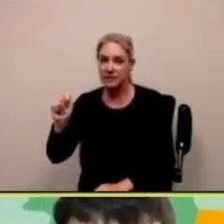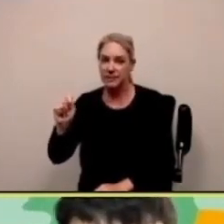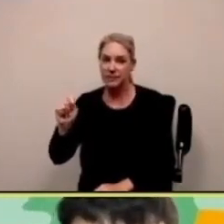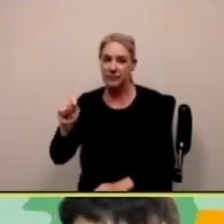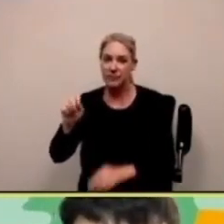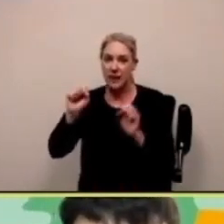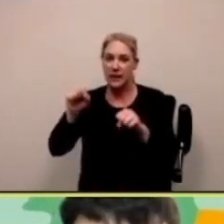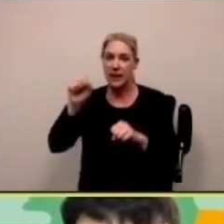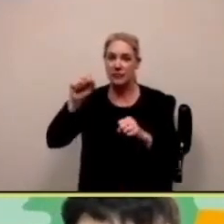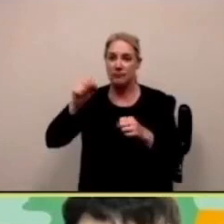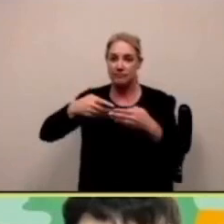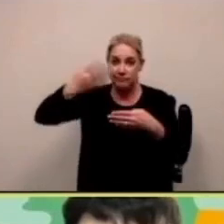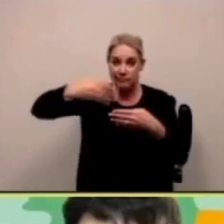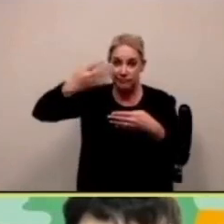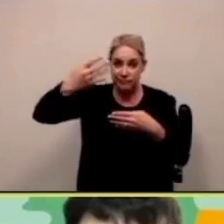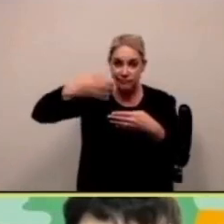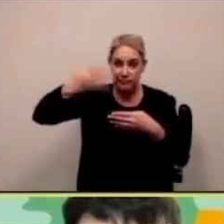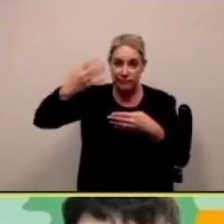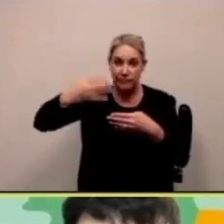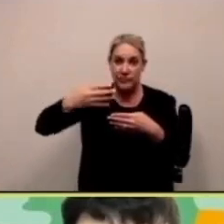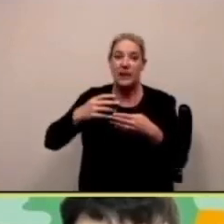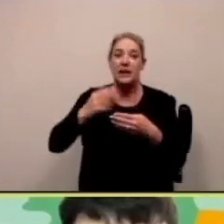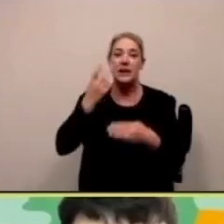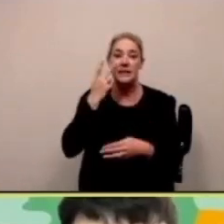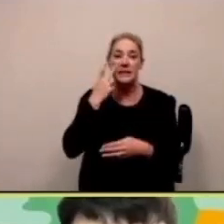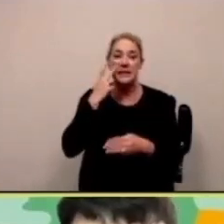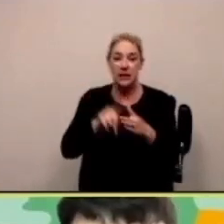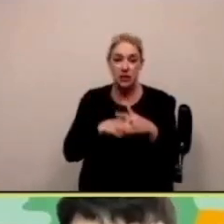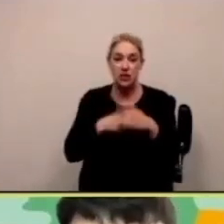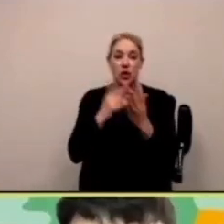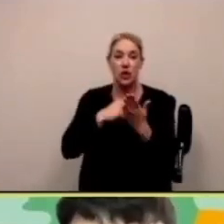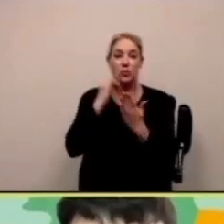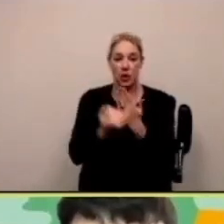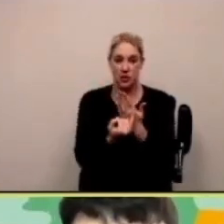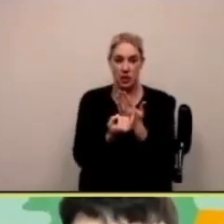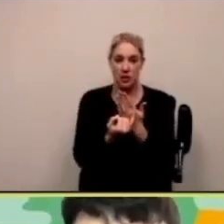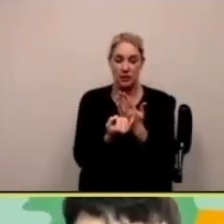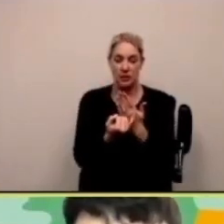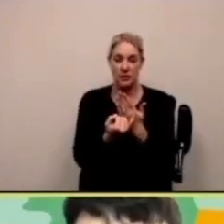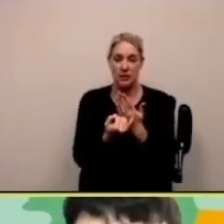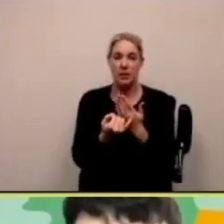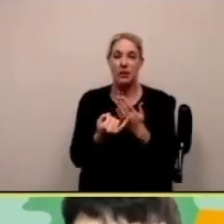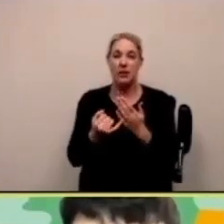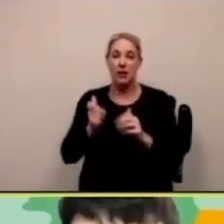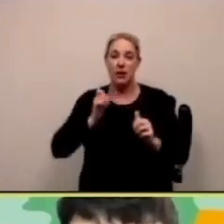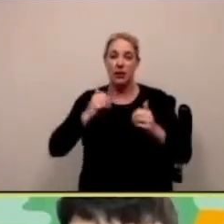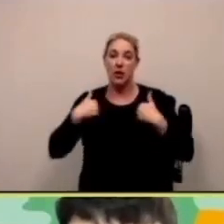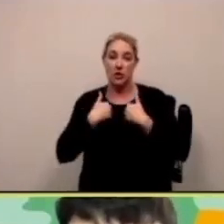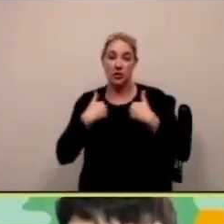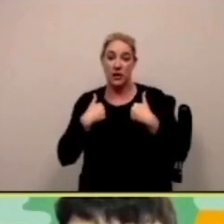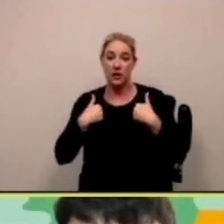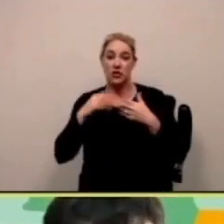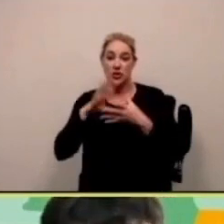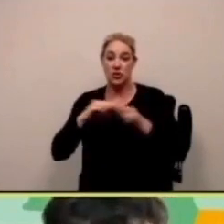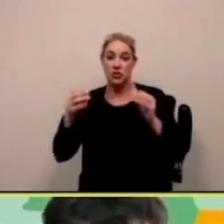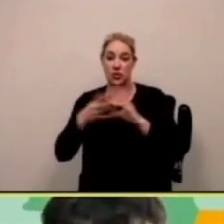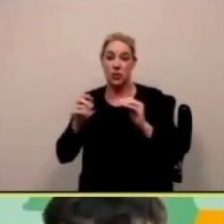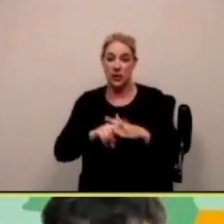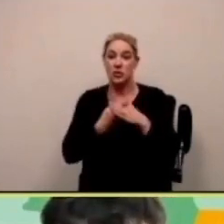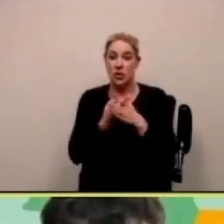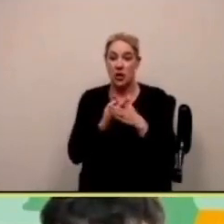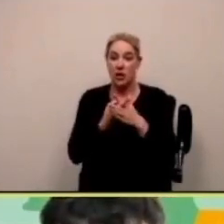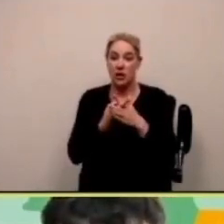.idu mettete il testo animato e se scendete potete vedere qualche progetto allora